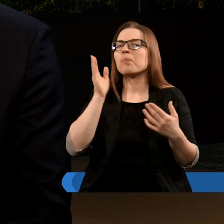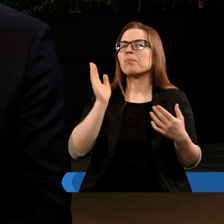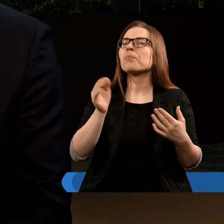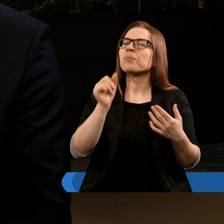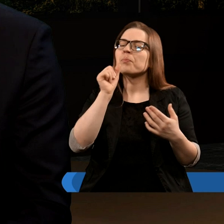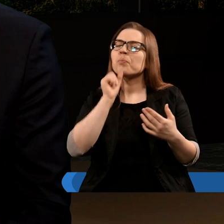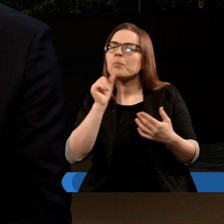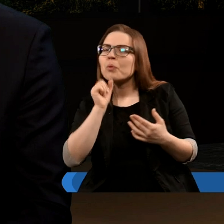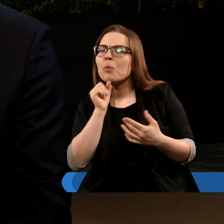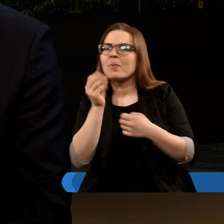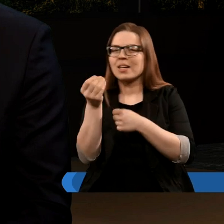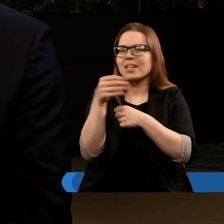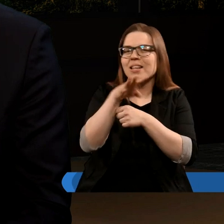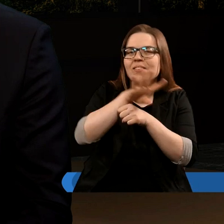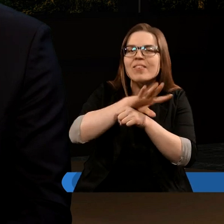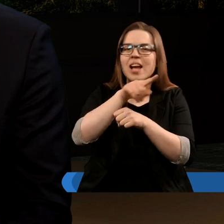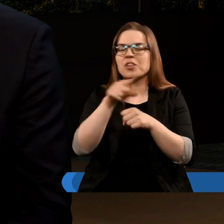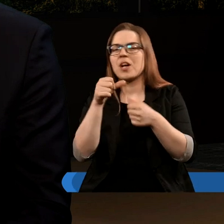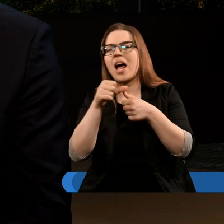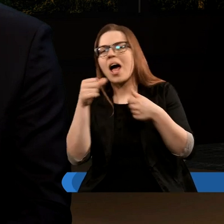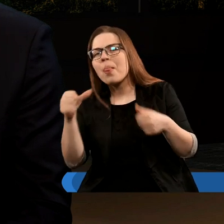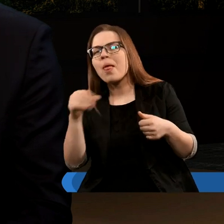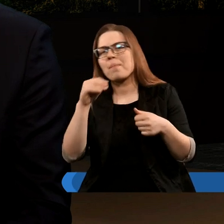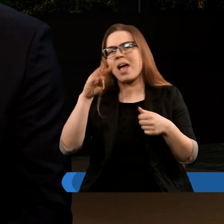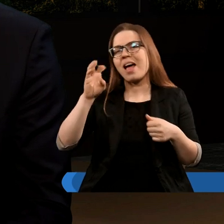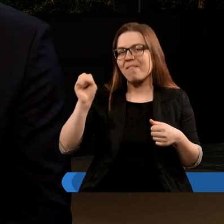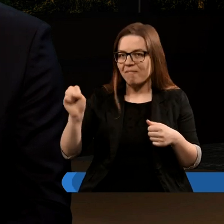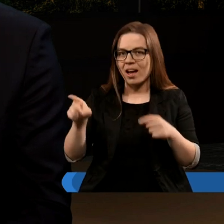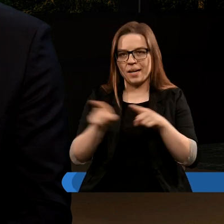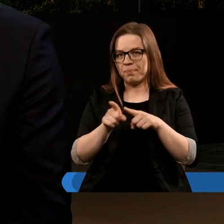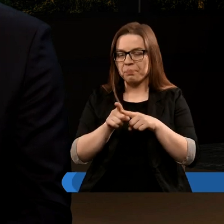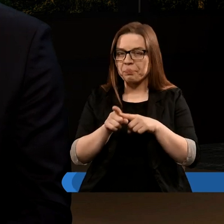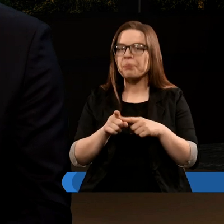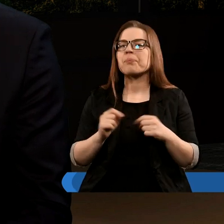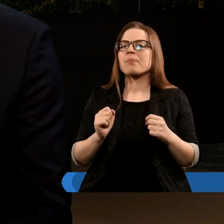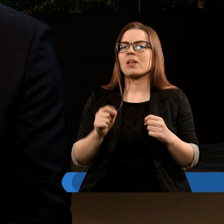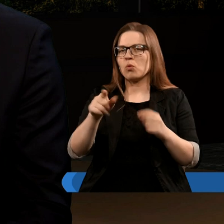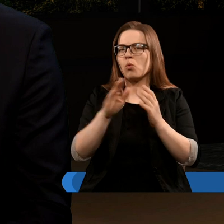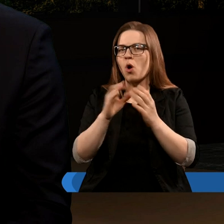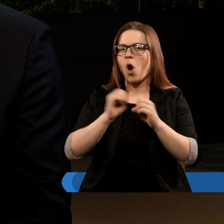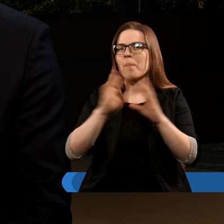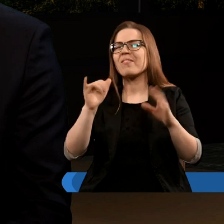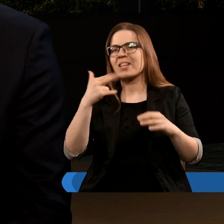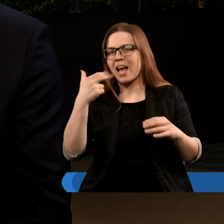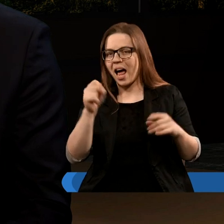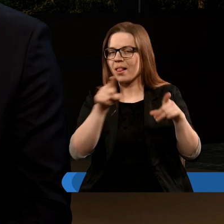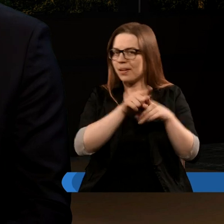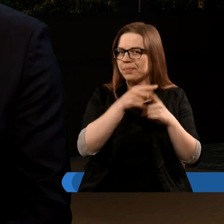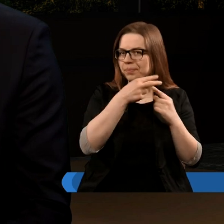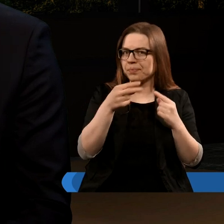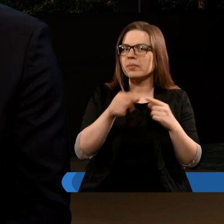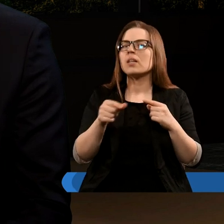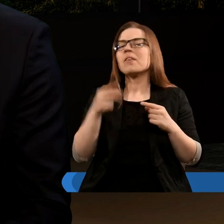będzie próbował zwieść Adama, Ewę. Tutaj w Księdze Objawienia, dwunastym